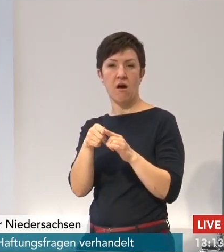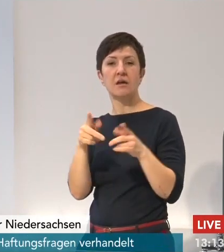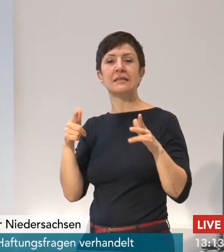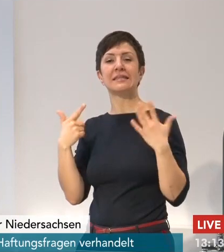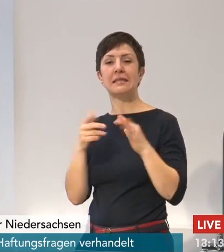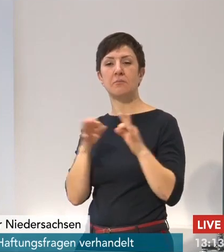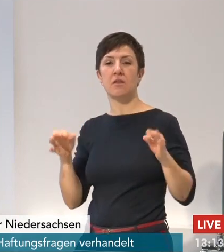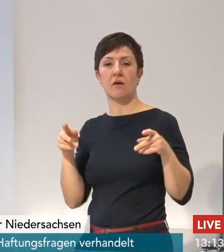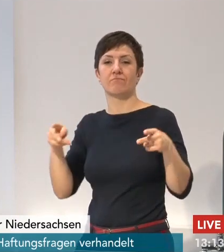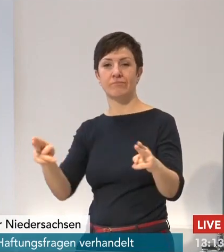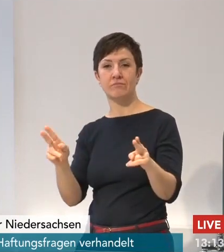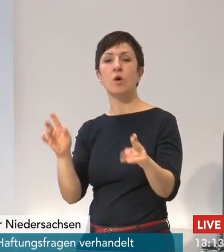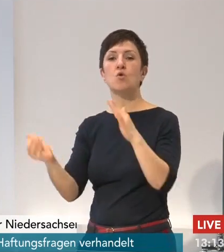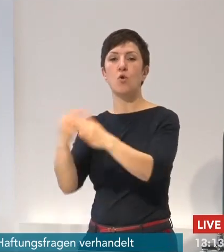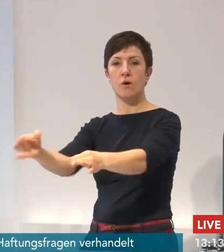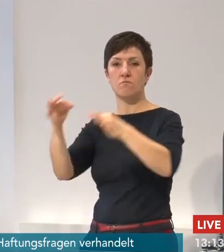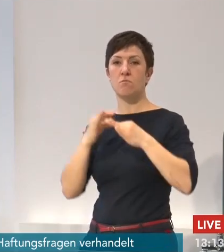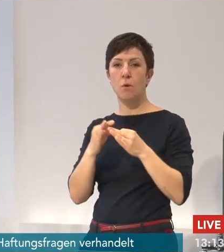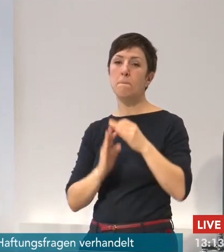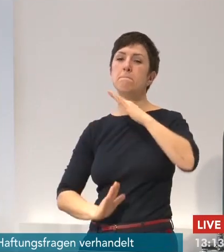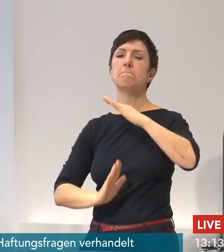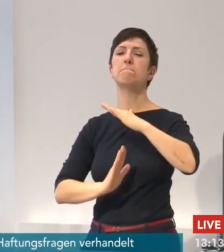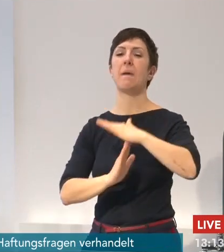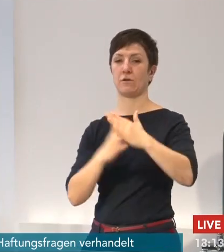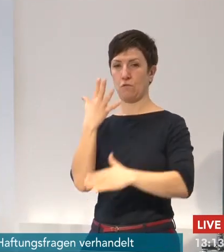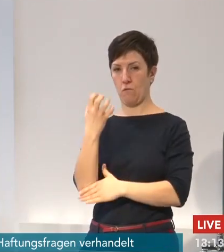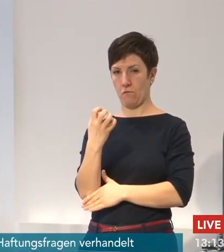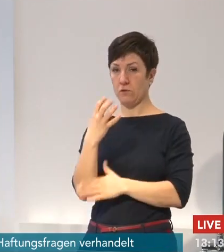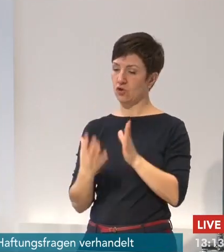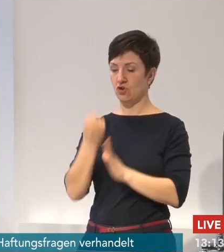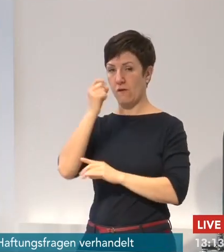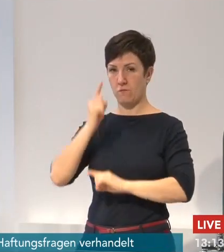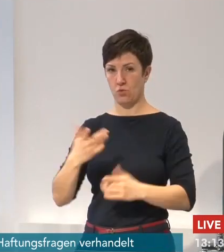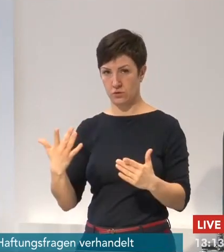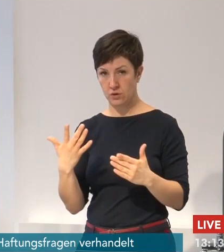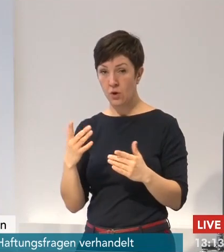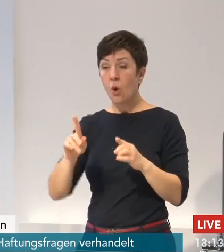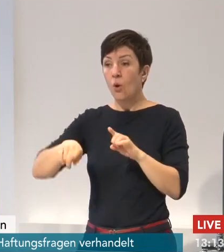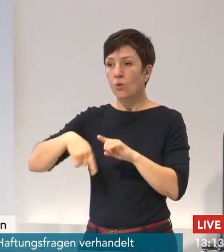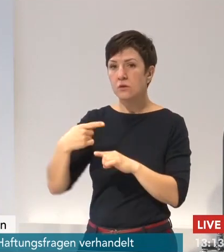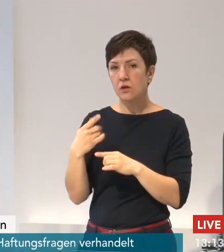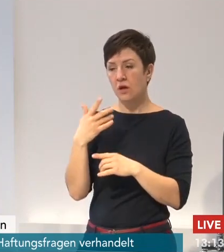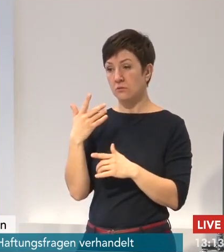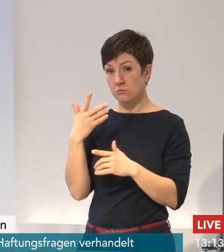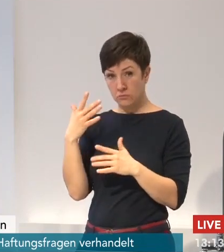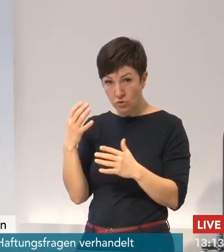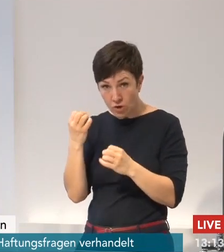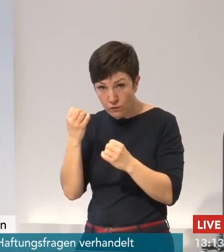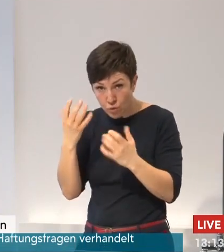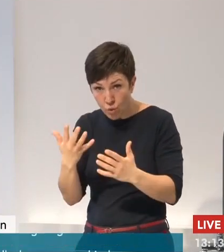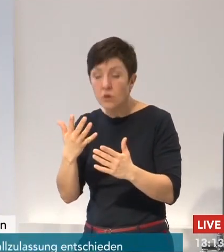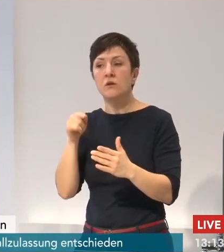entsprechend beitragen zu können. Erst dann kann man über weitere Lockerungen sprechen. Alles andere wäre nicht verantwortbar.